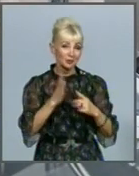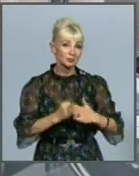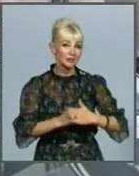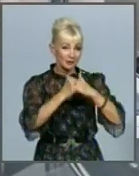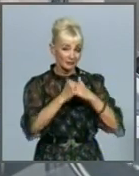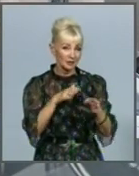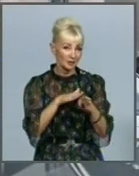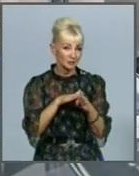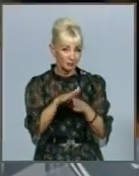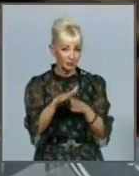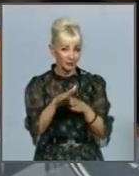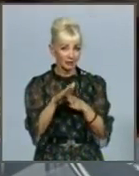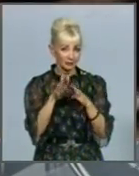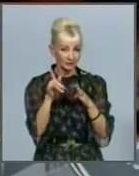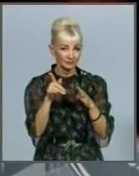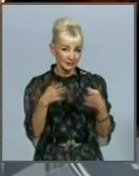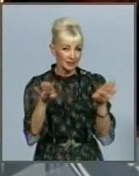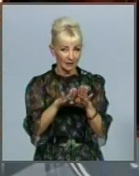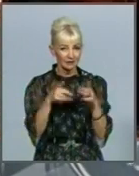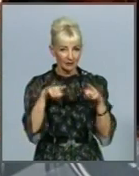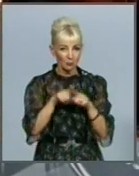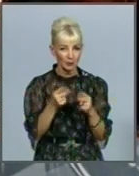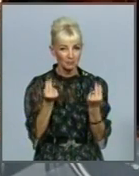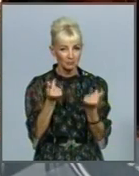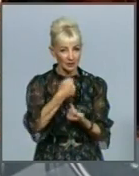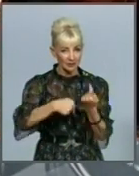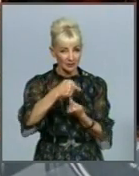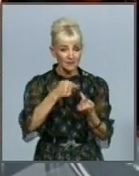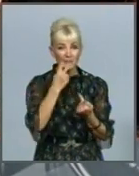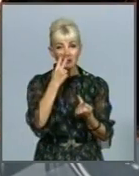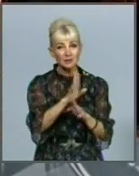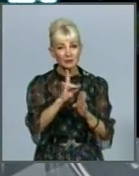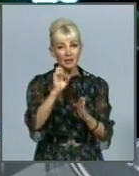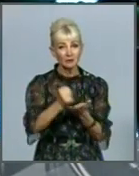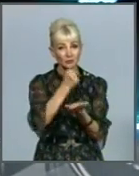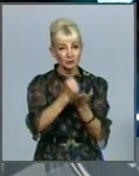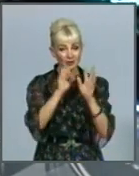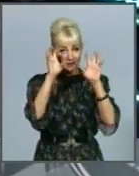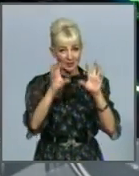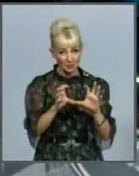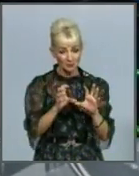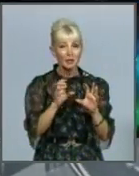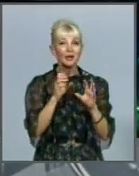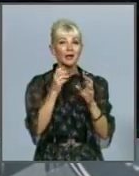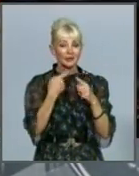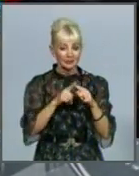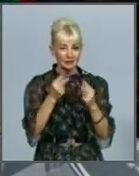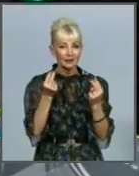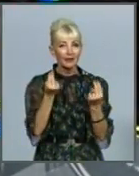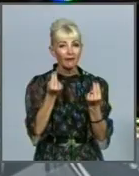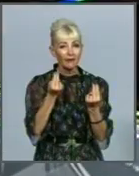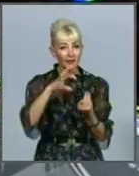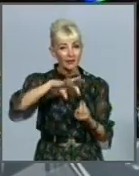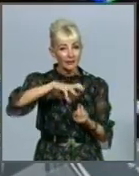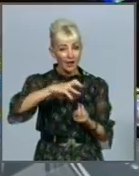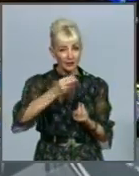заходів до такого грального бізнесу. Та, незважаючи на все це, ухвалення закону все ж дозволить вивезти гральний бізнес тіні, вважає Роман Чумак. А